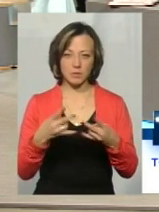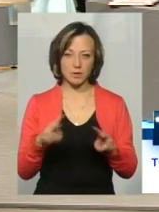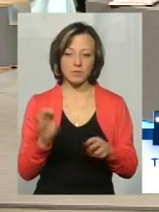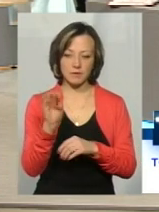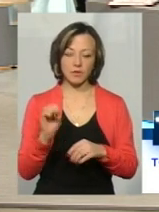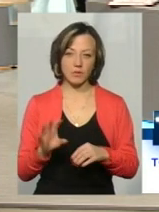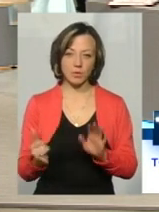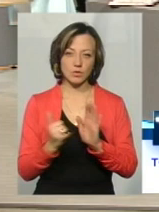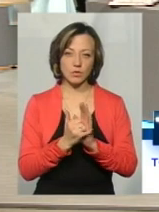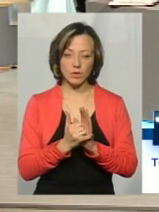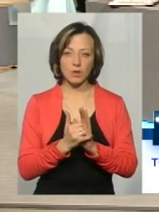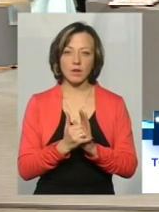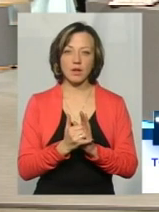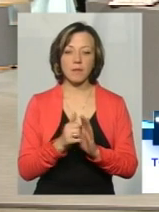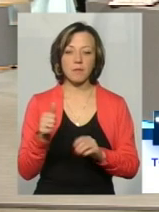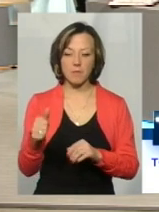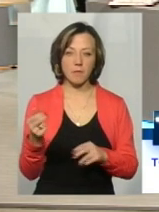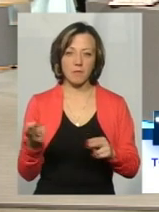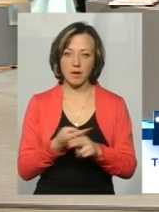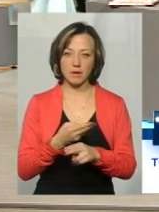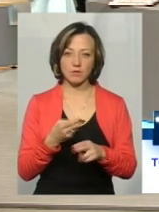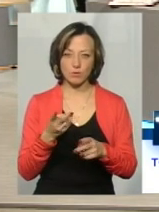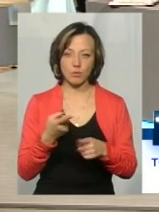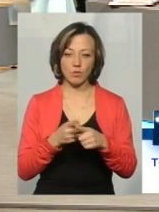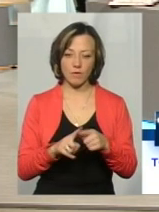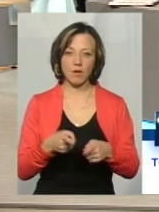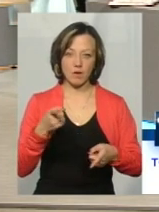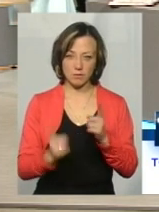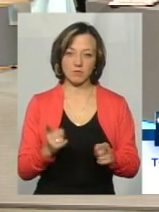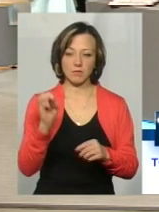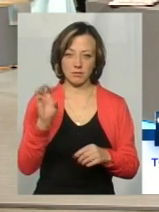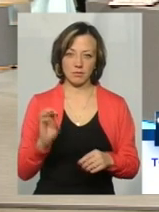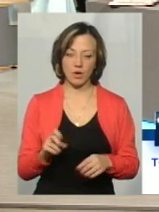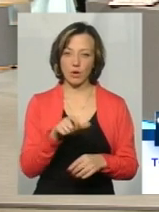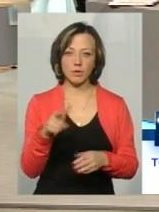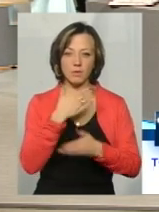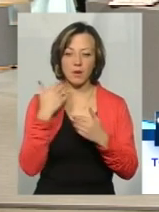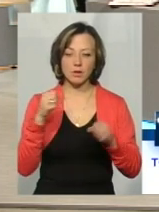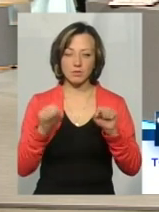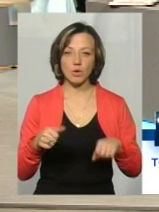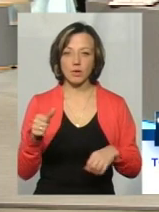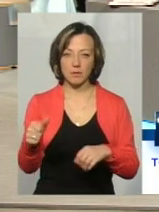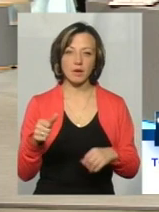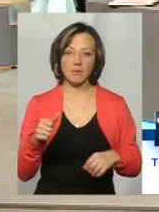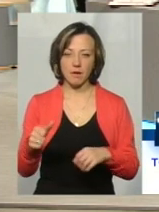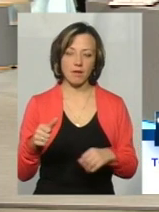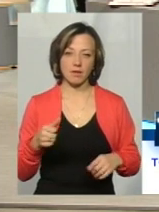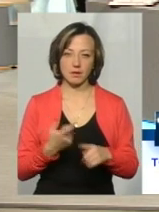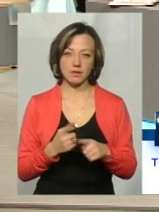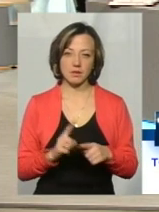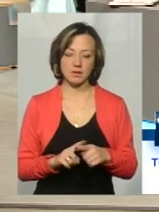краще, якщо навіть встановлювати пішохідний переход, щоб він був регульований і люди не мали змоги перемикати